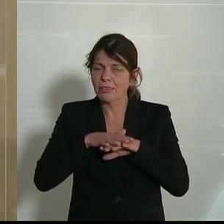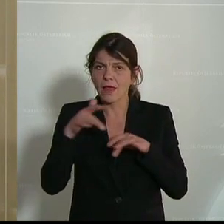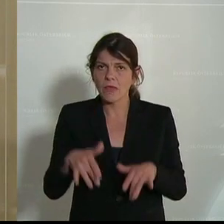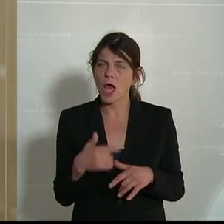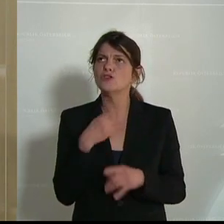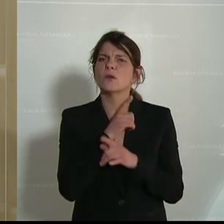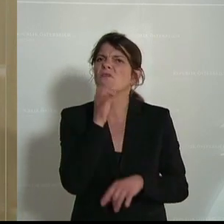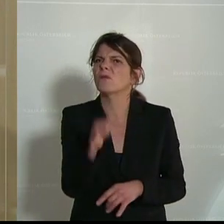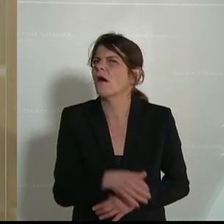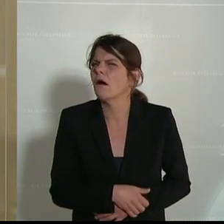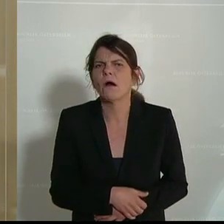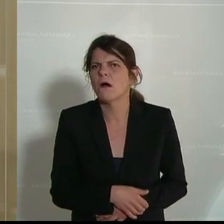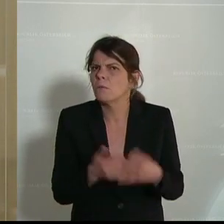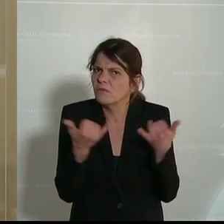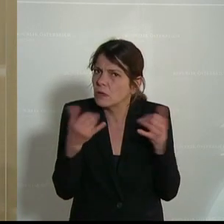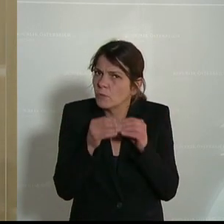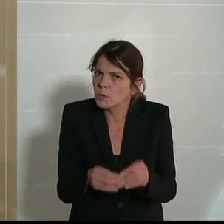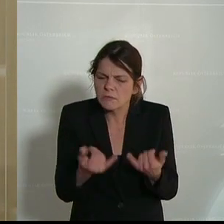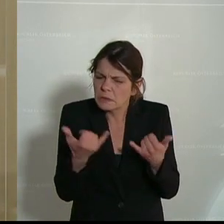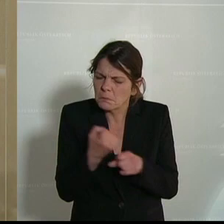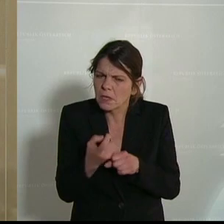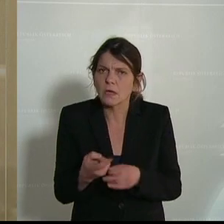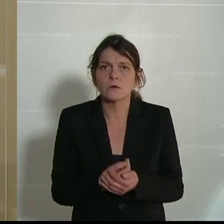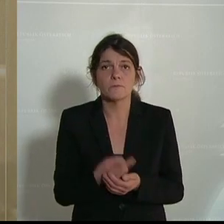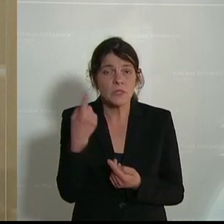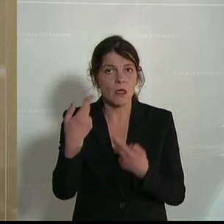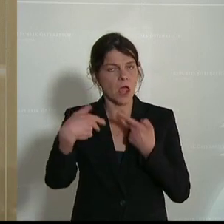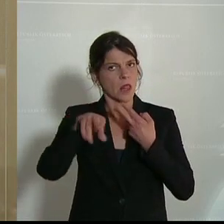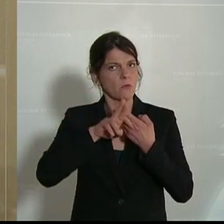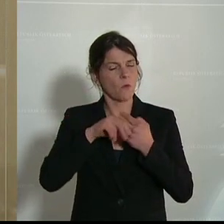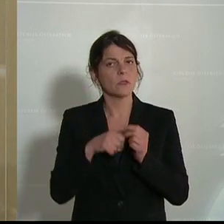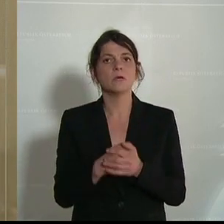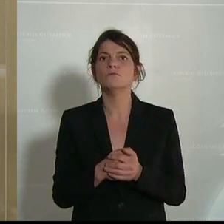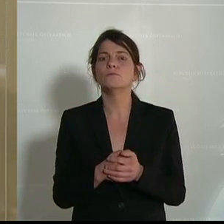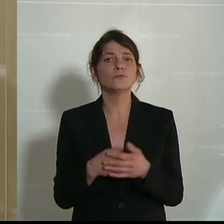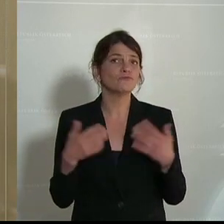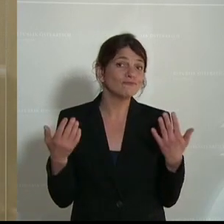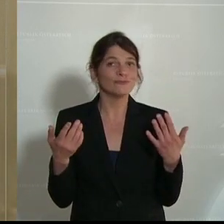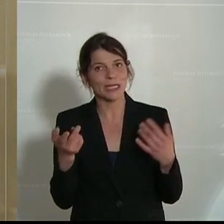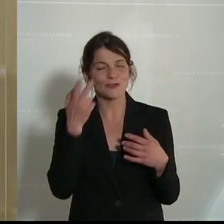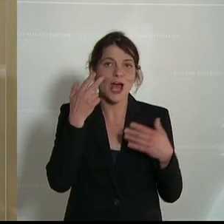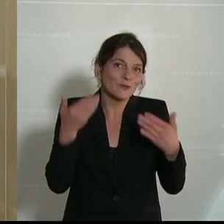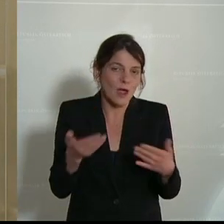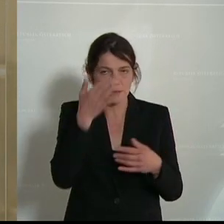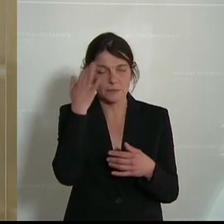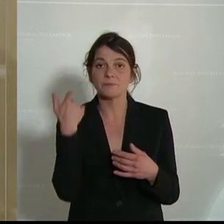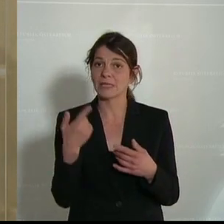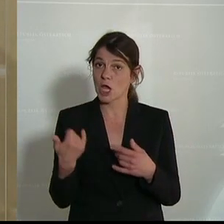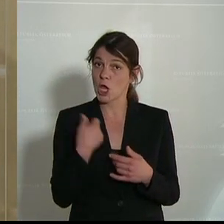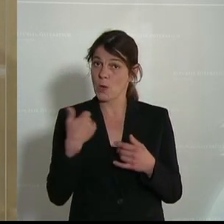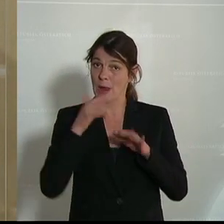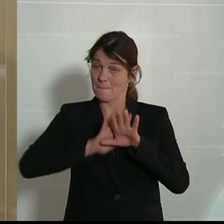dann habe ich sie einmal gefragt, wie genau das funktioniert. Und dann sagt sie, das schaut dann im Prinzip so aus, diese